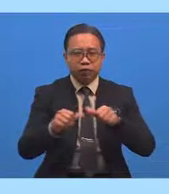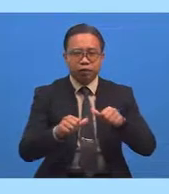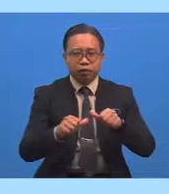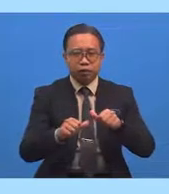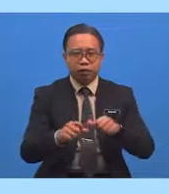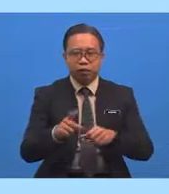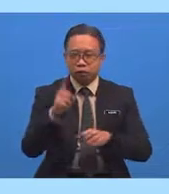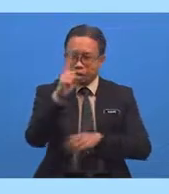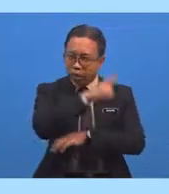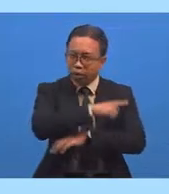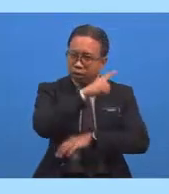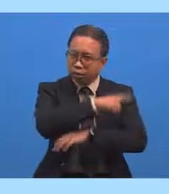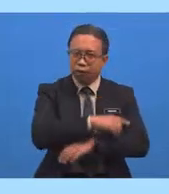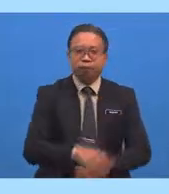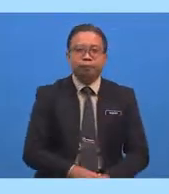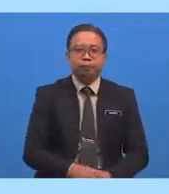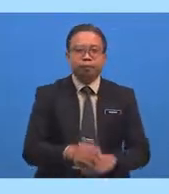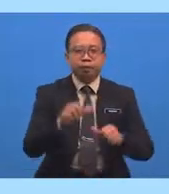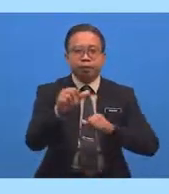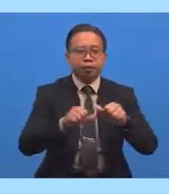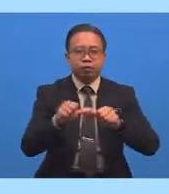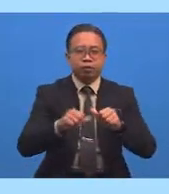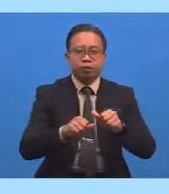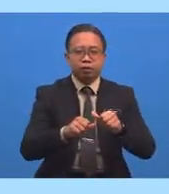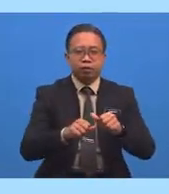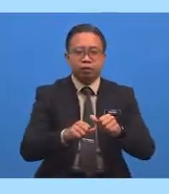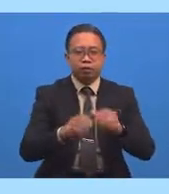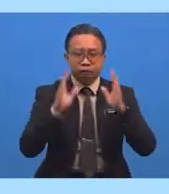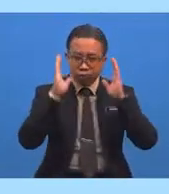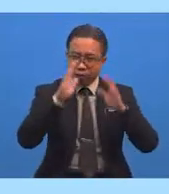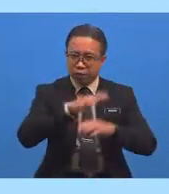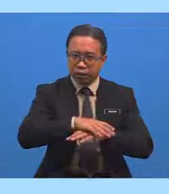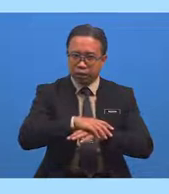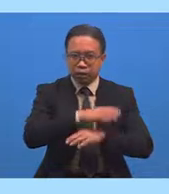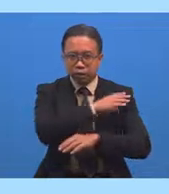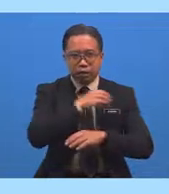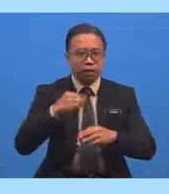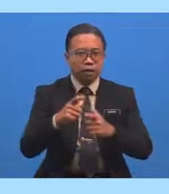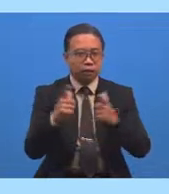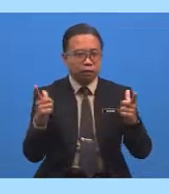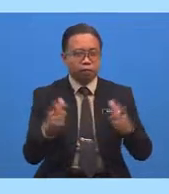Aktiviti Seharian Aktiviti Ibadat Dan Sebagainya